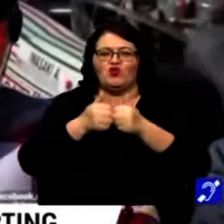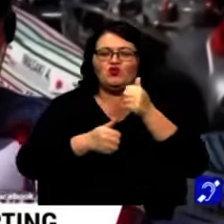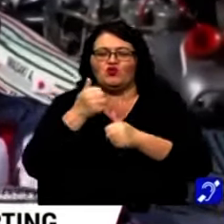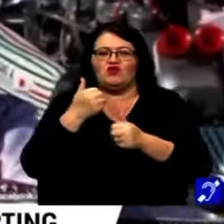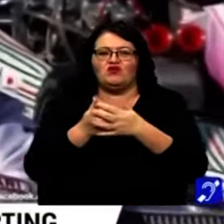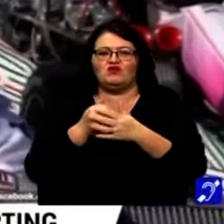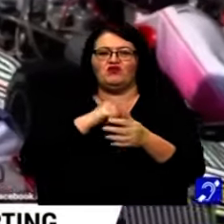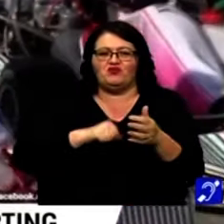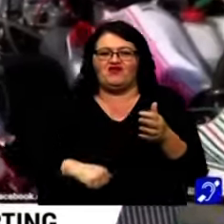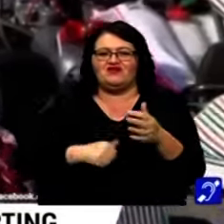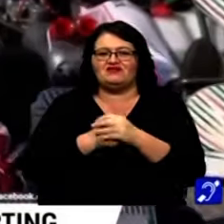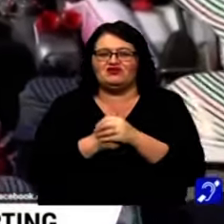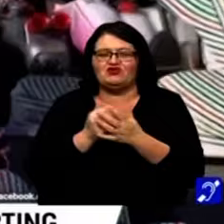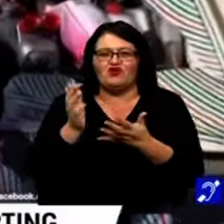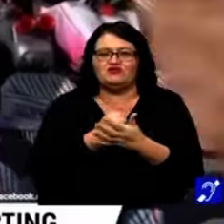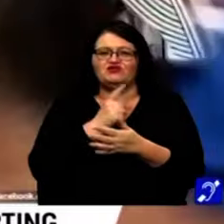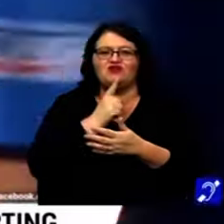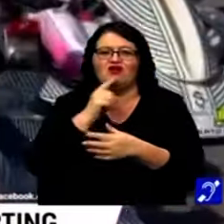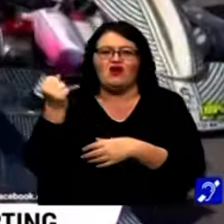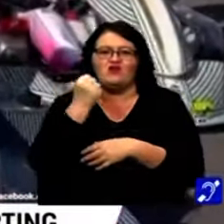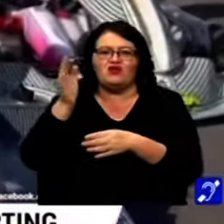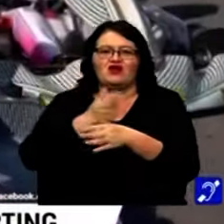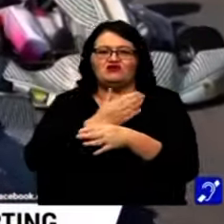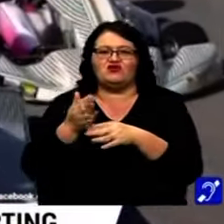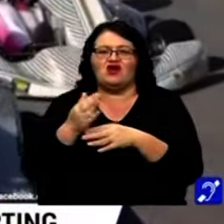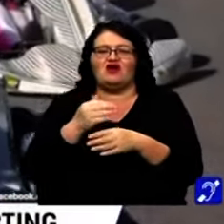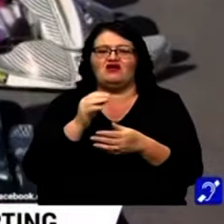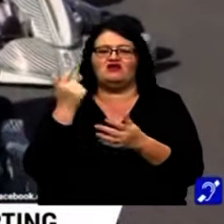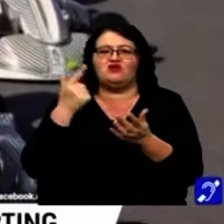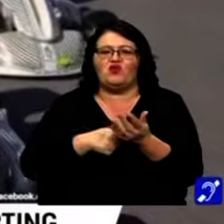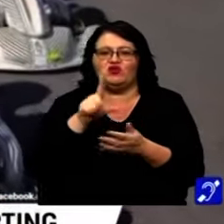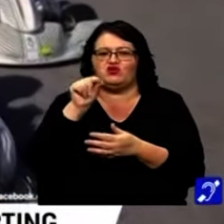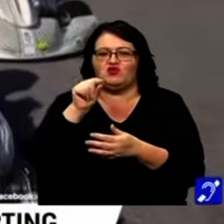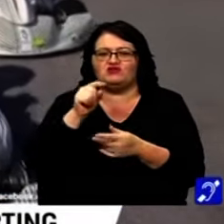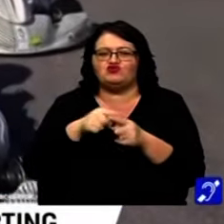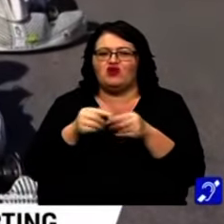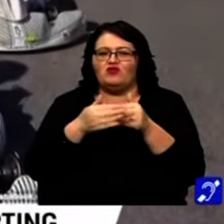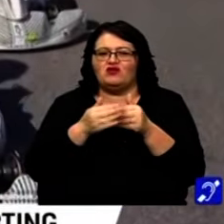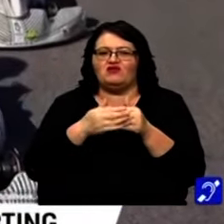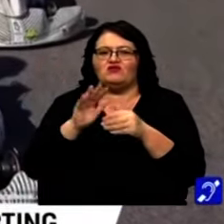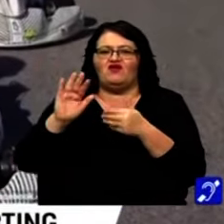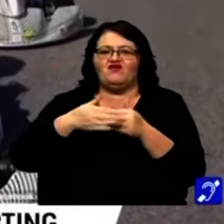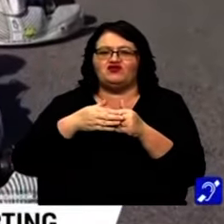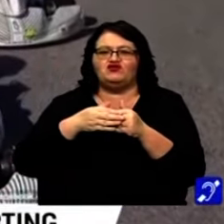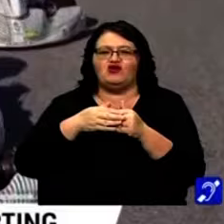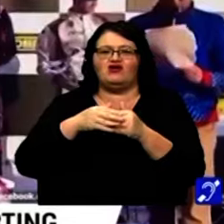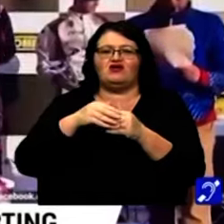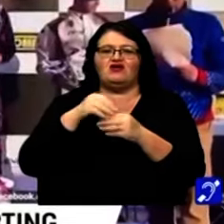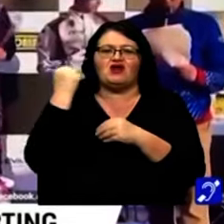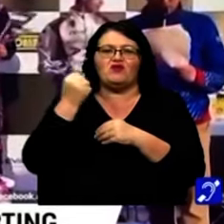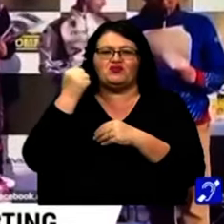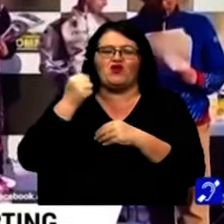la categoria profesioniști. A obținut titlul de campion național la karting în 2020 și de curând pe cel de vice-campion mondial.